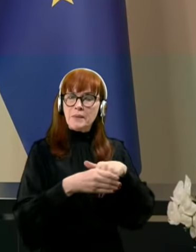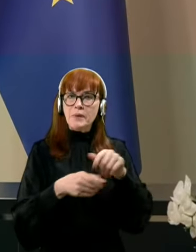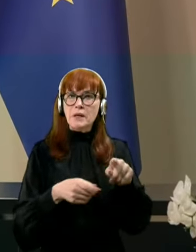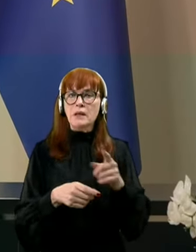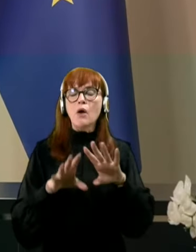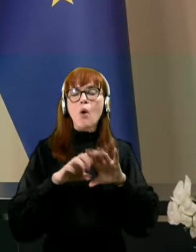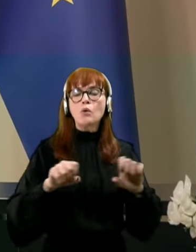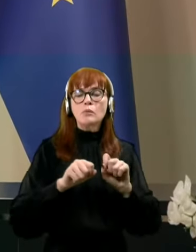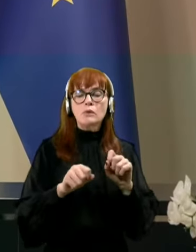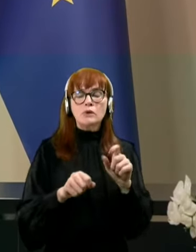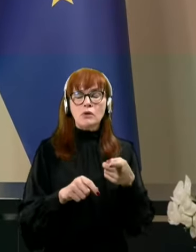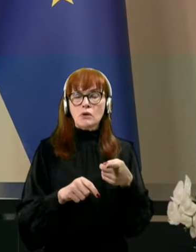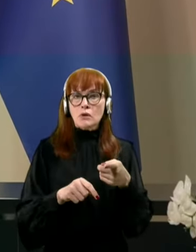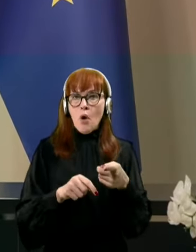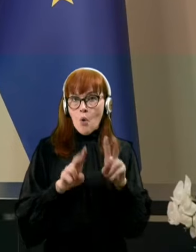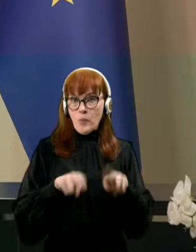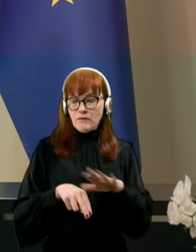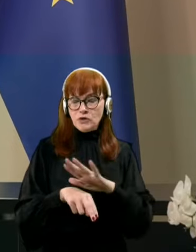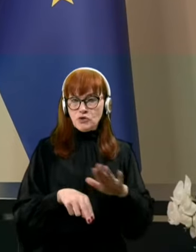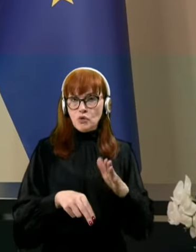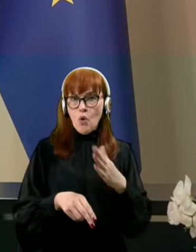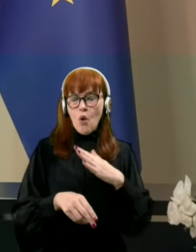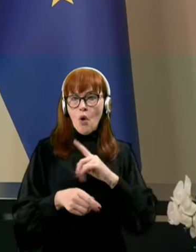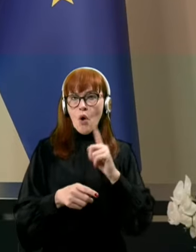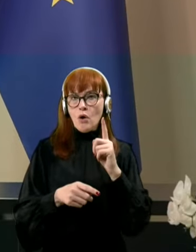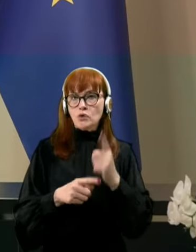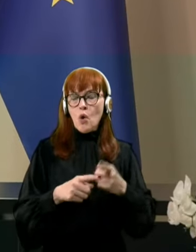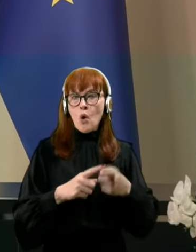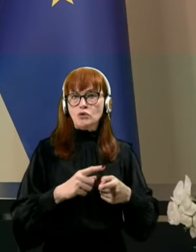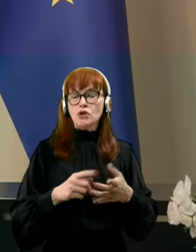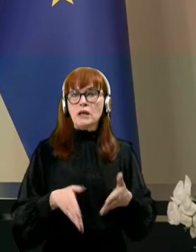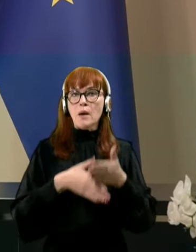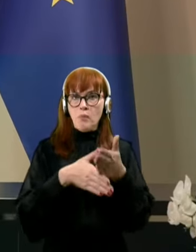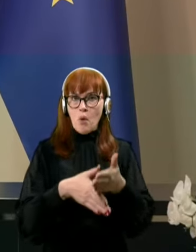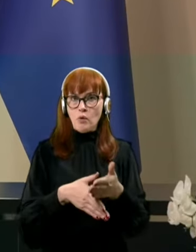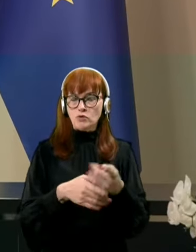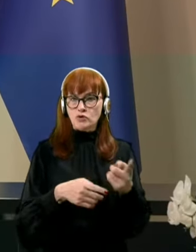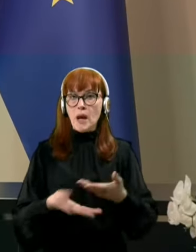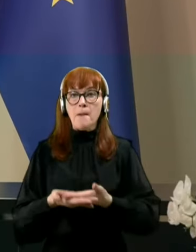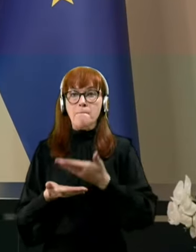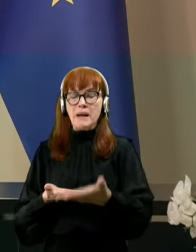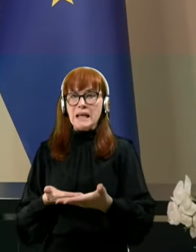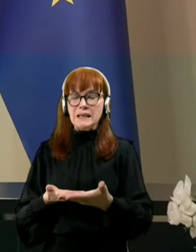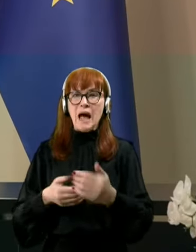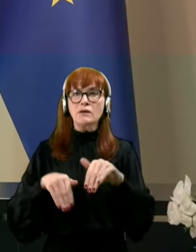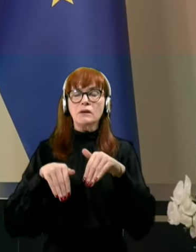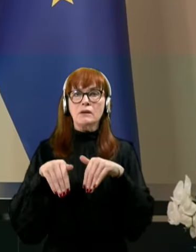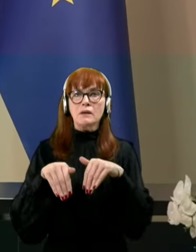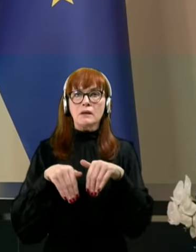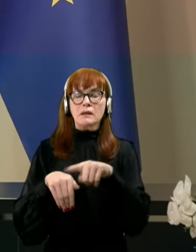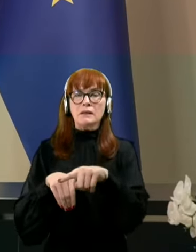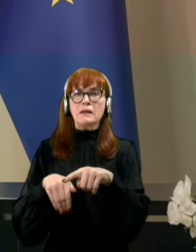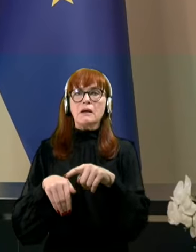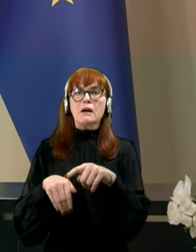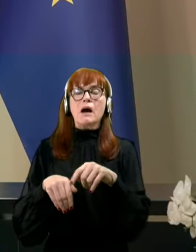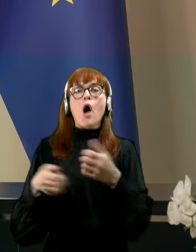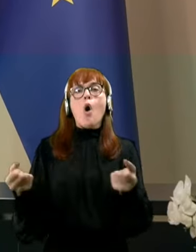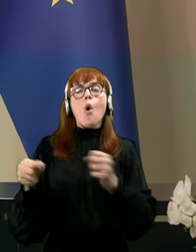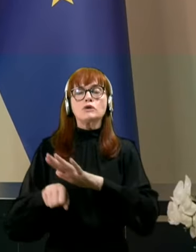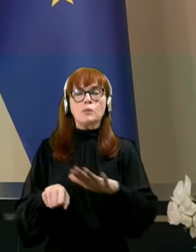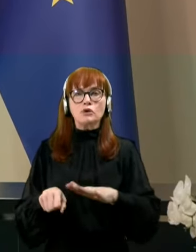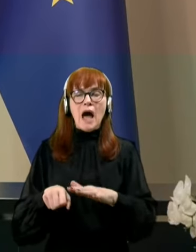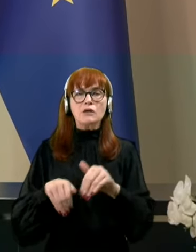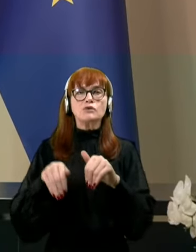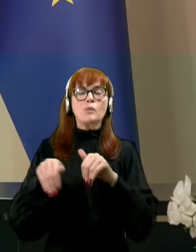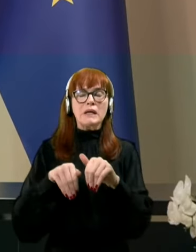zdoločenih pomoči, ki so jih predlagali kolegi ministri za gospodarstvo, za delo, družino in tako naprej. Pa